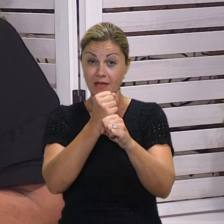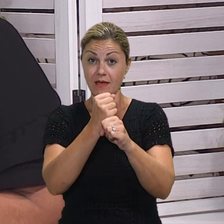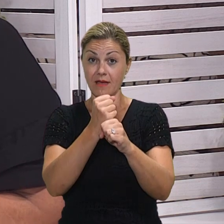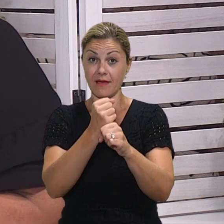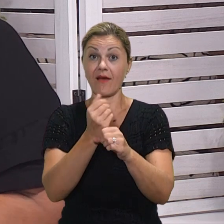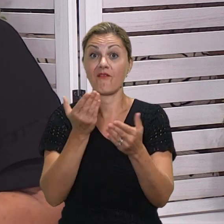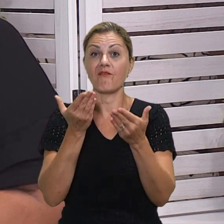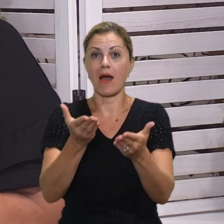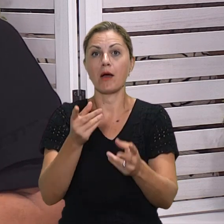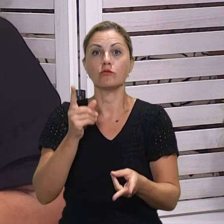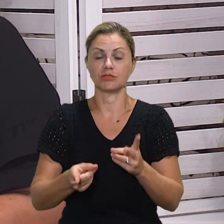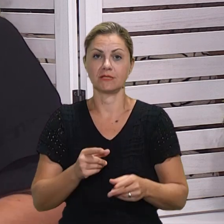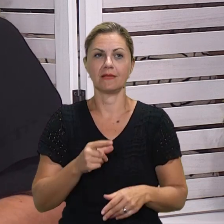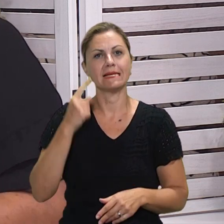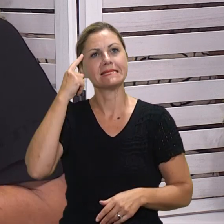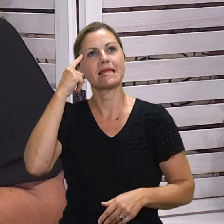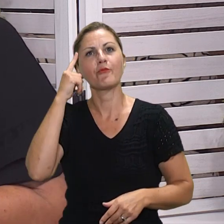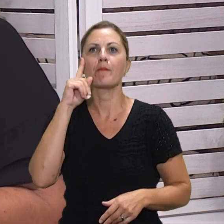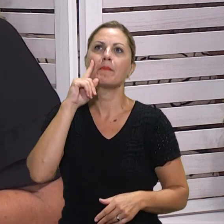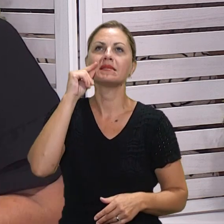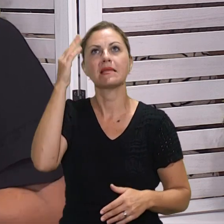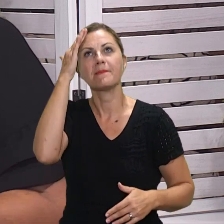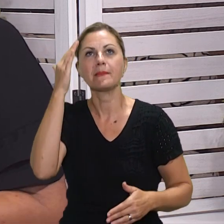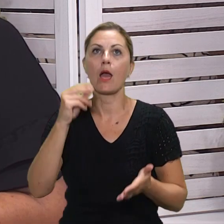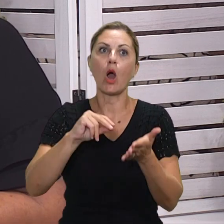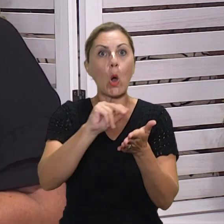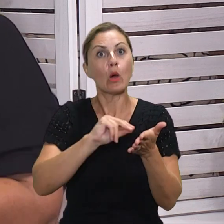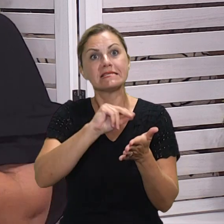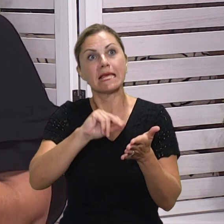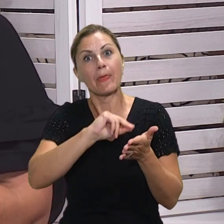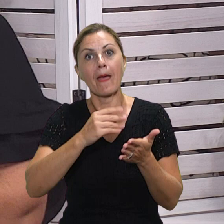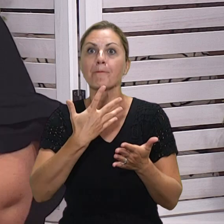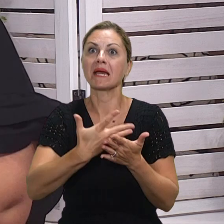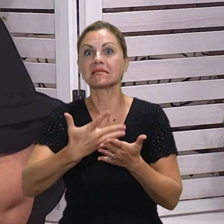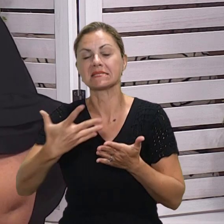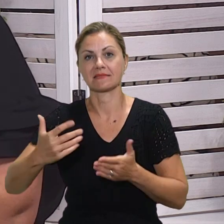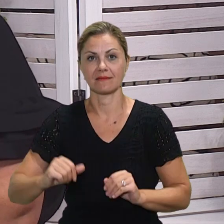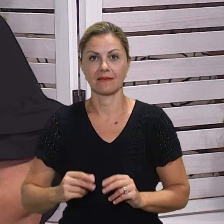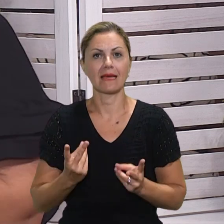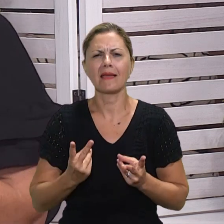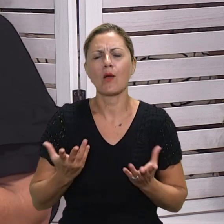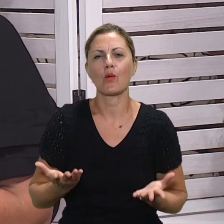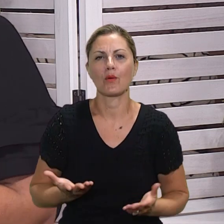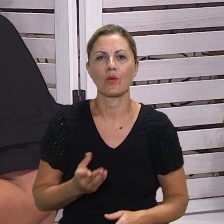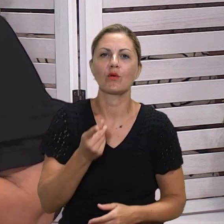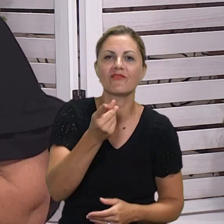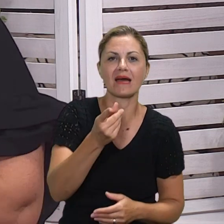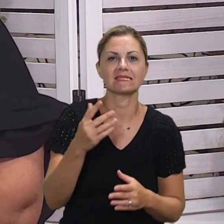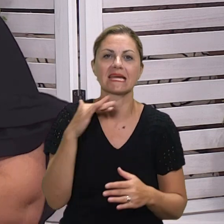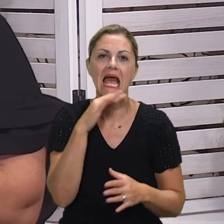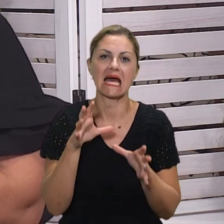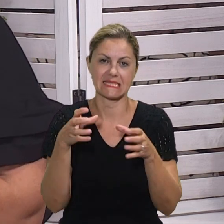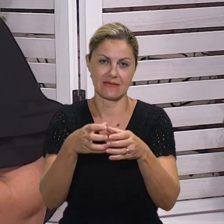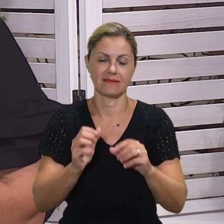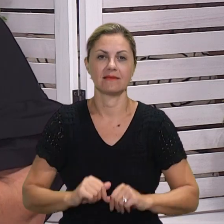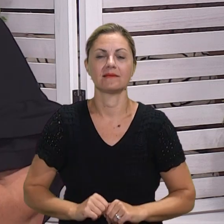isključivo su fokusirani na dobre ocjene, iako od prvog do čovjetog razreda to toliko nije važno, ali u biti je za poticaj njegovog djeteta koje on odlika, što onda to znači